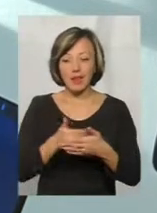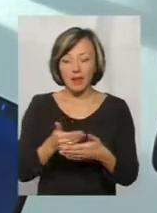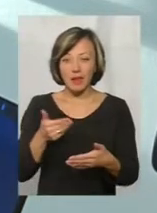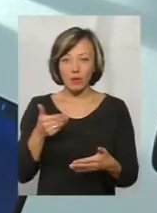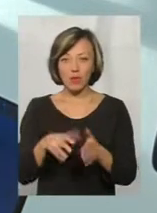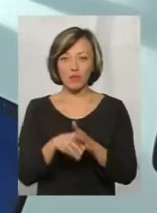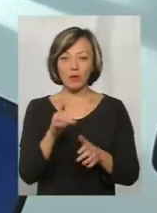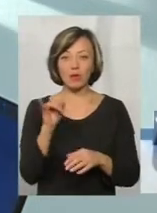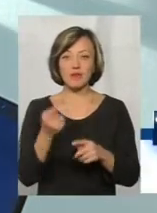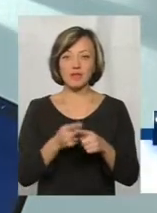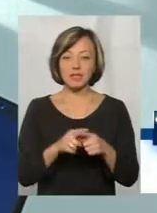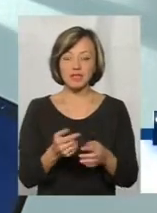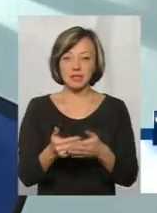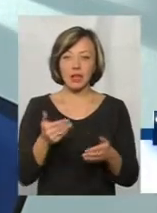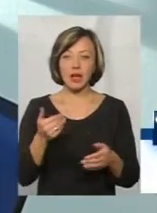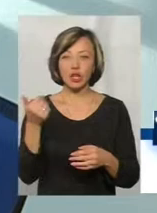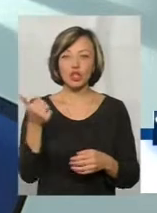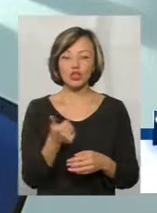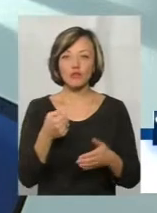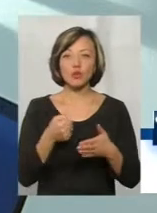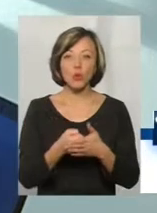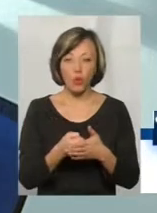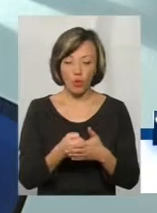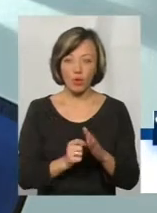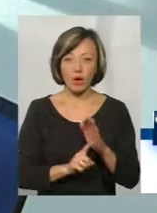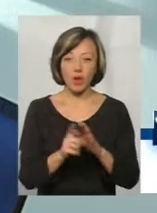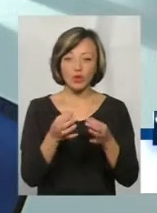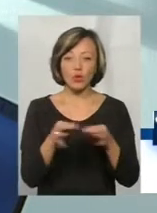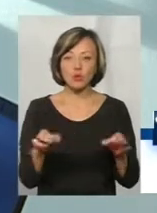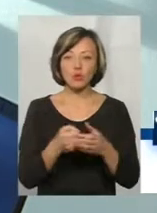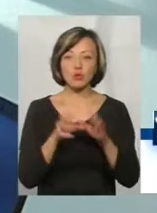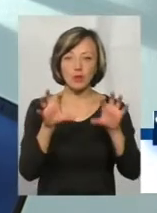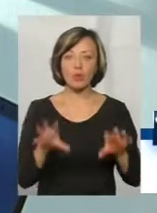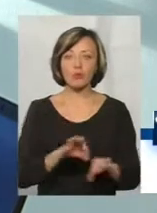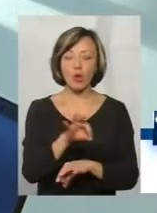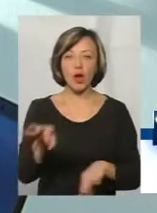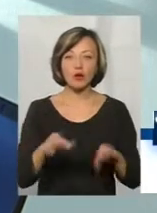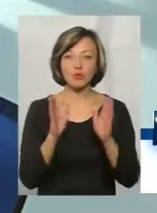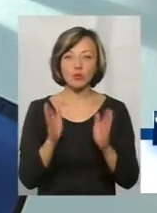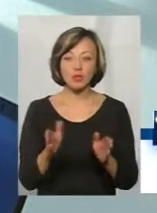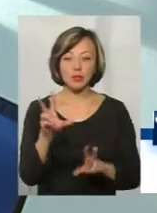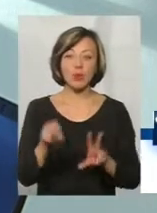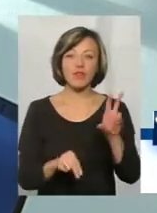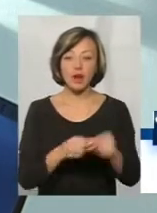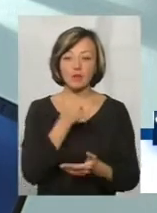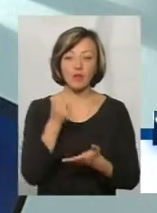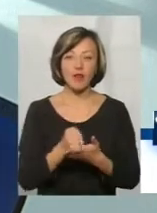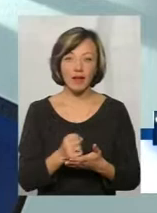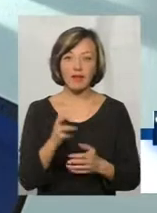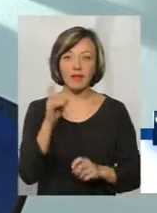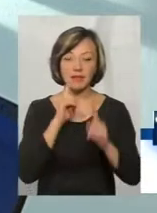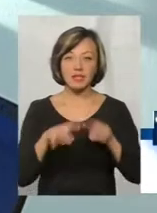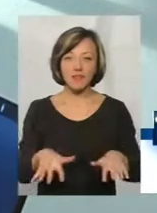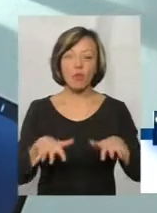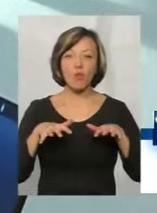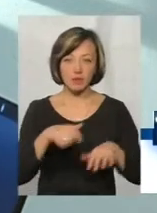виборів, часто це за декілька тижнів до, коли доступ до законопроекту, який сподіваються ухвалити на сесії